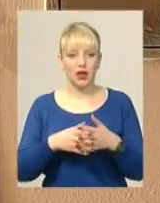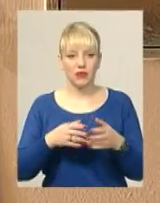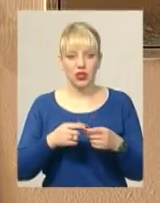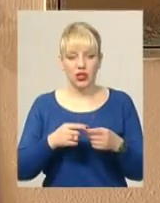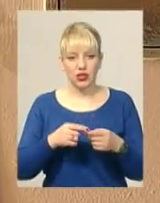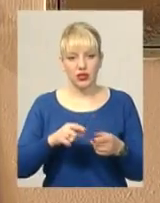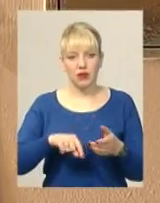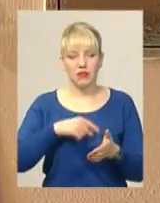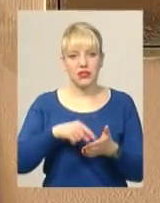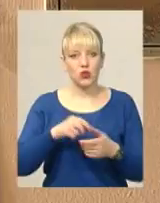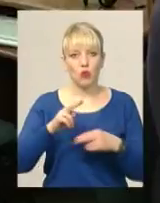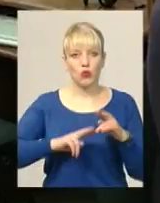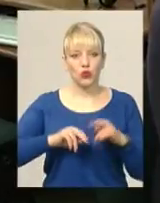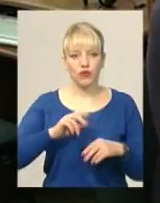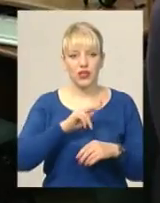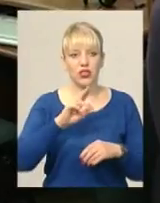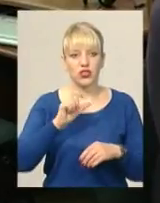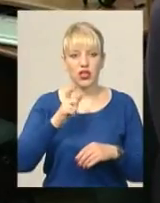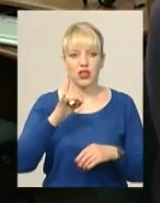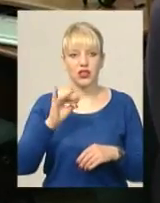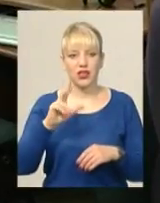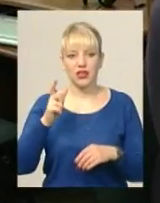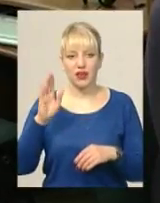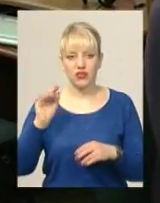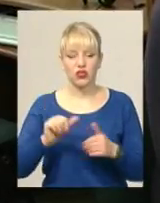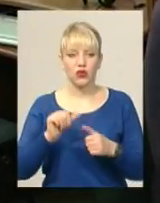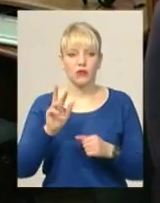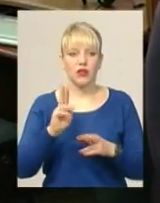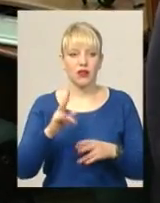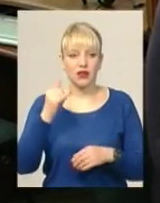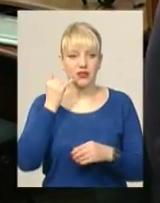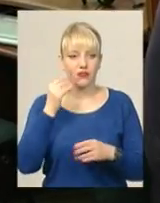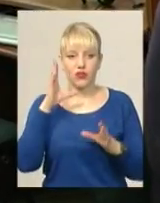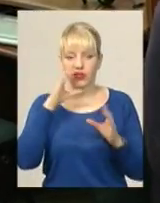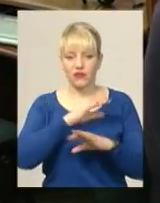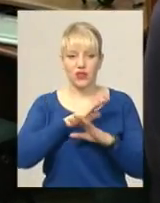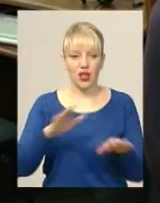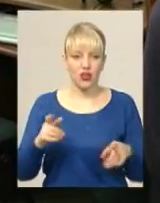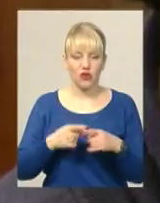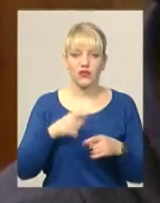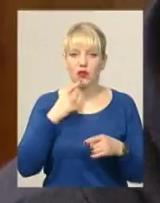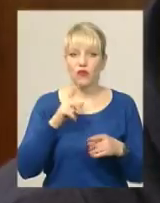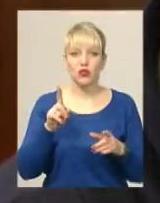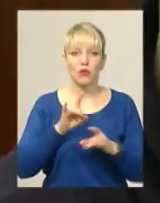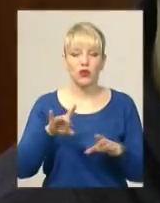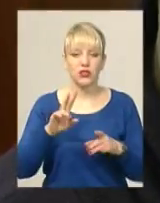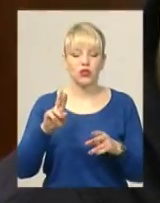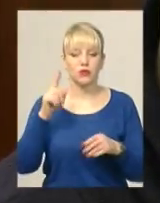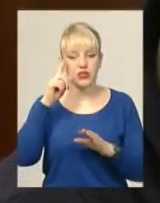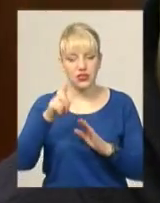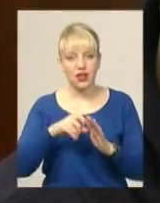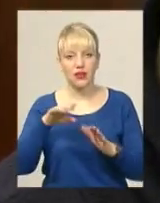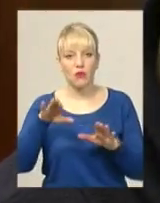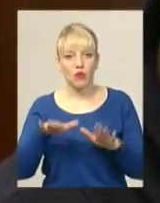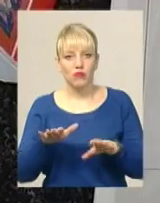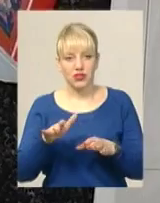земельних ресурсів Олександром Чорнієвичем, окрім як телефоном, нам не вдалося. Посадовець пояснив, щоб дізнатися про місце знаходження